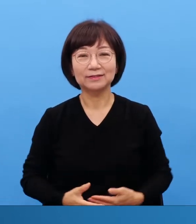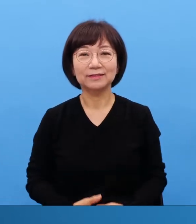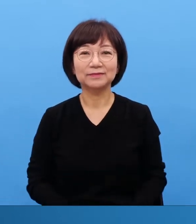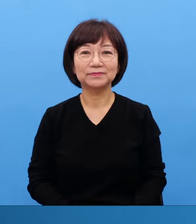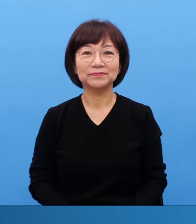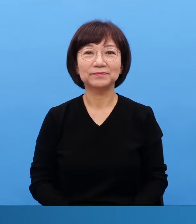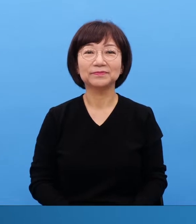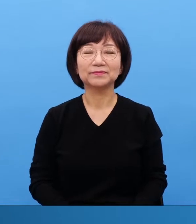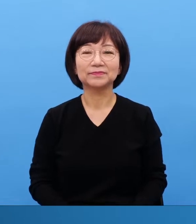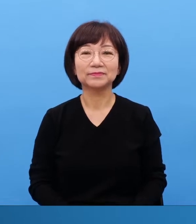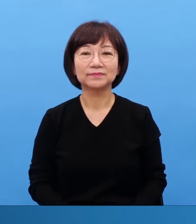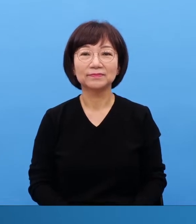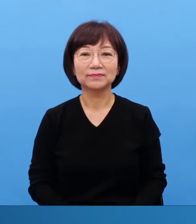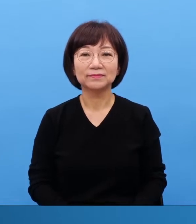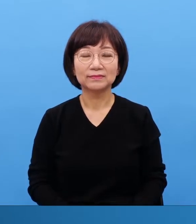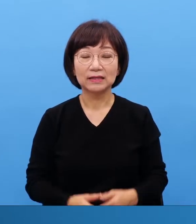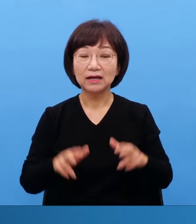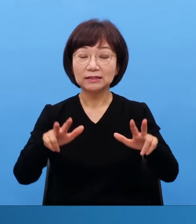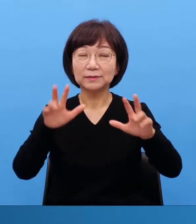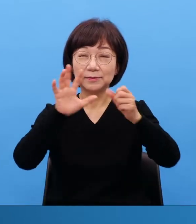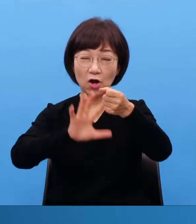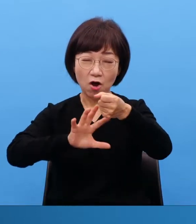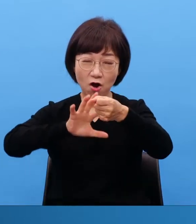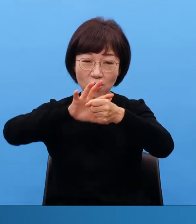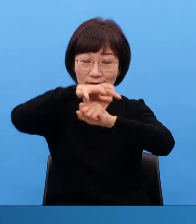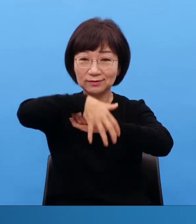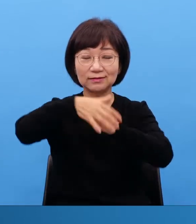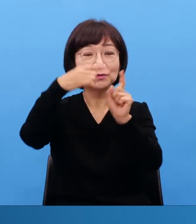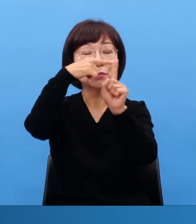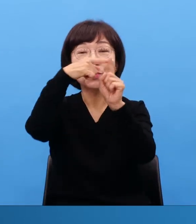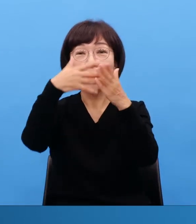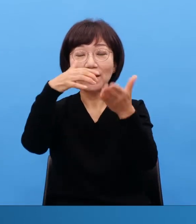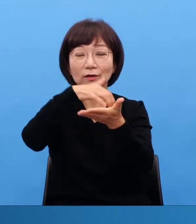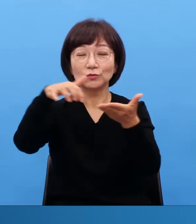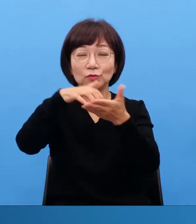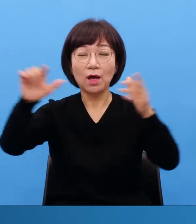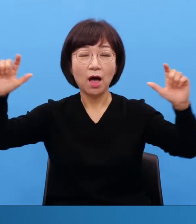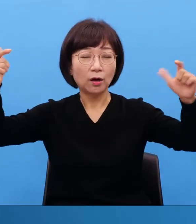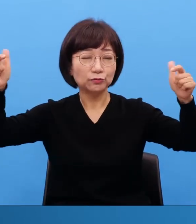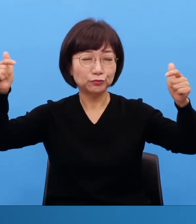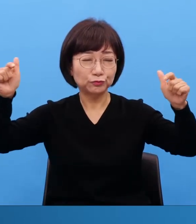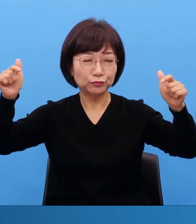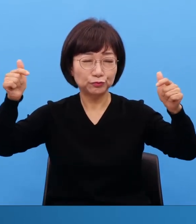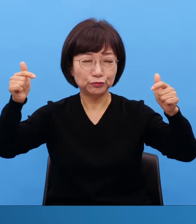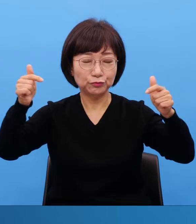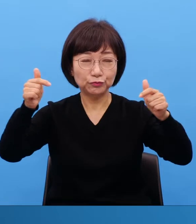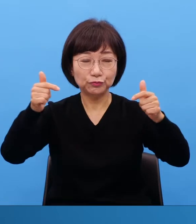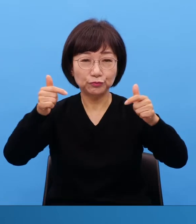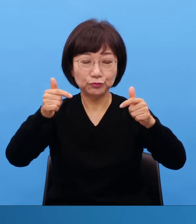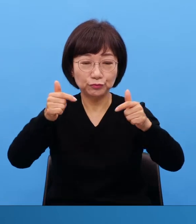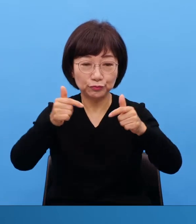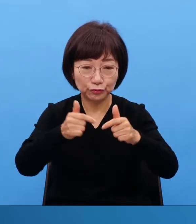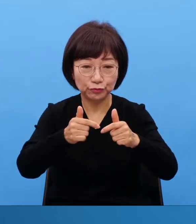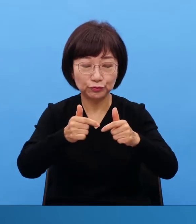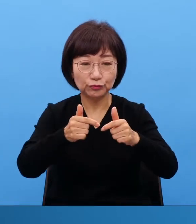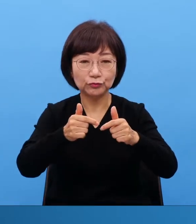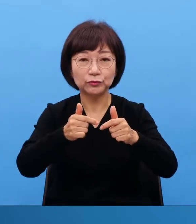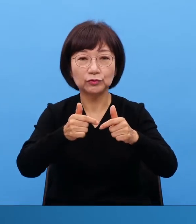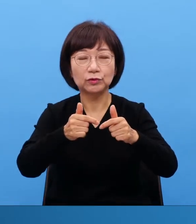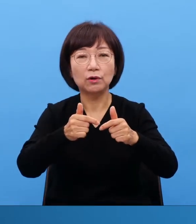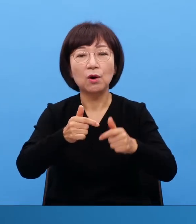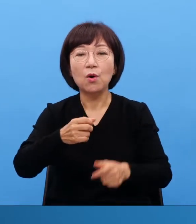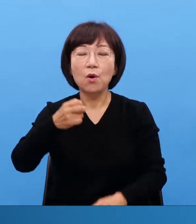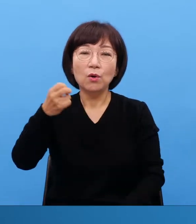전세계교회가 문만 닫는게 아니고 지금 거의 교회당이 문제는 교회가 없어지는거죠